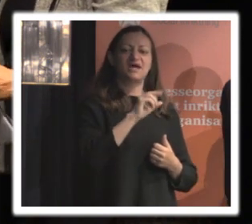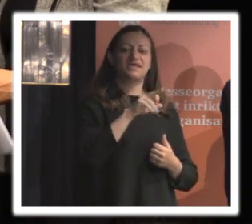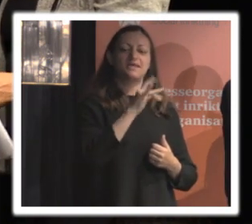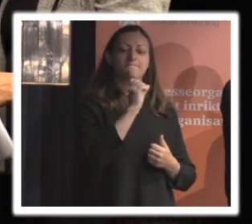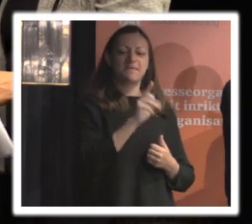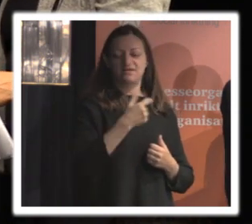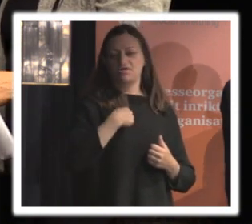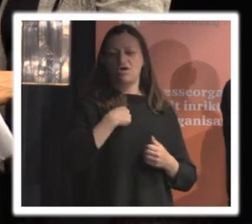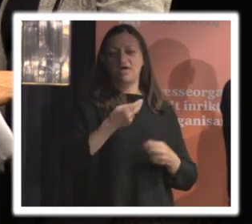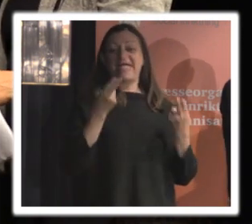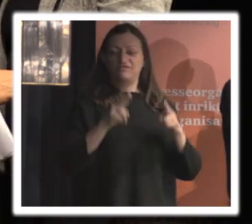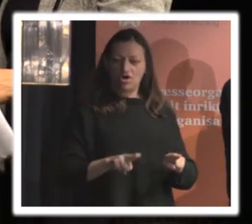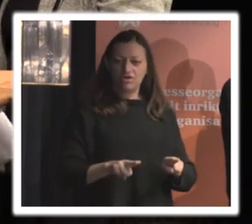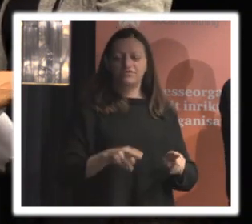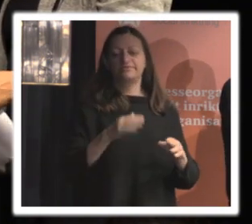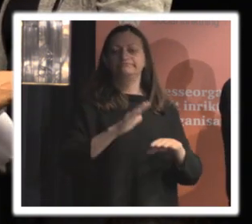på frontadvokater